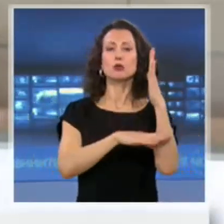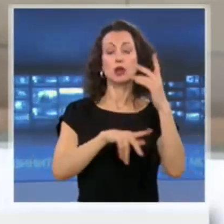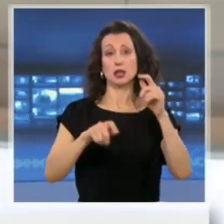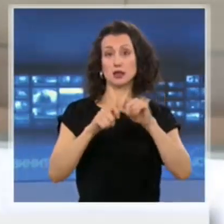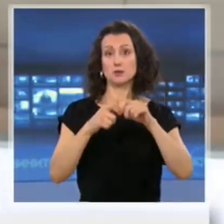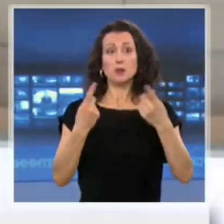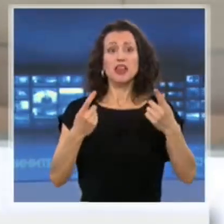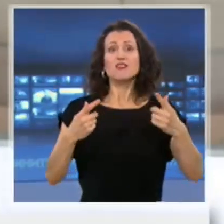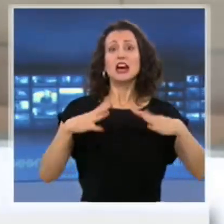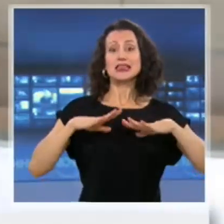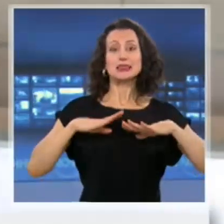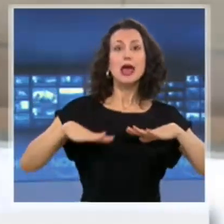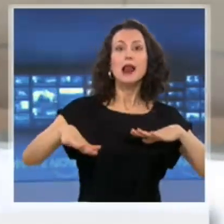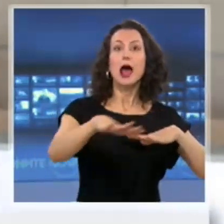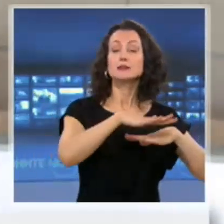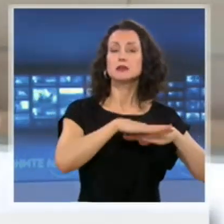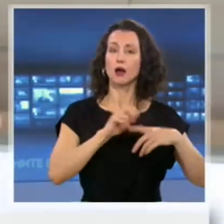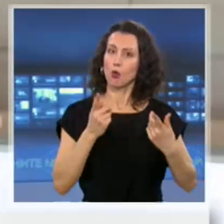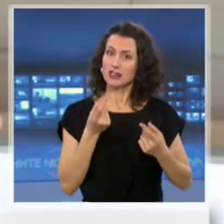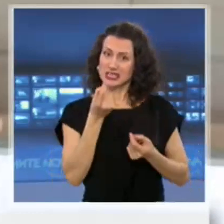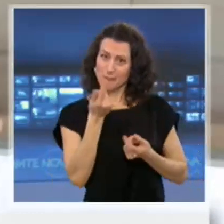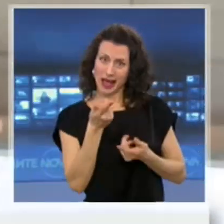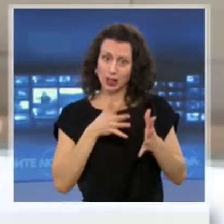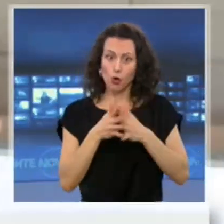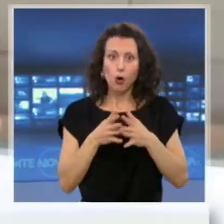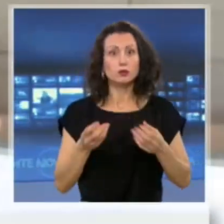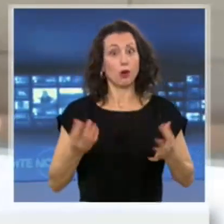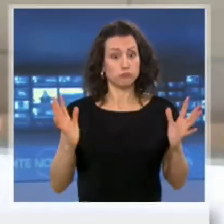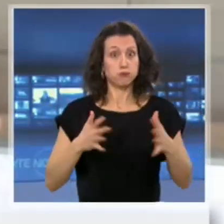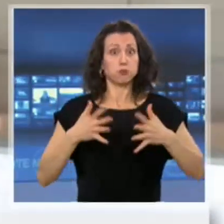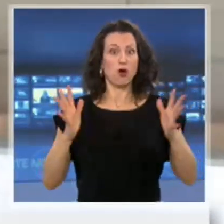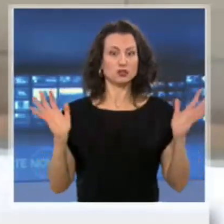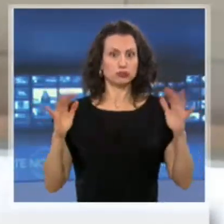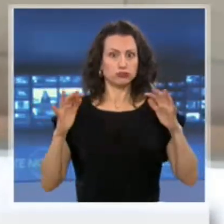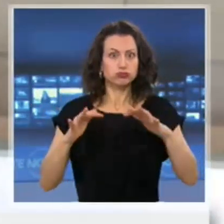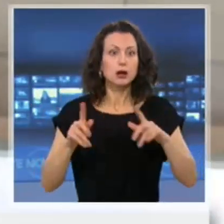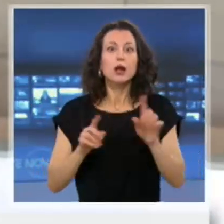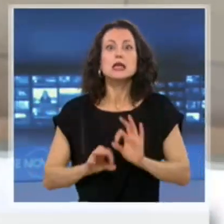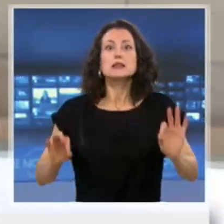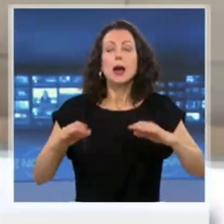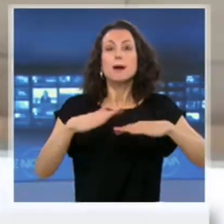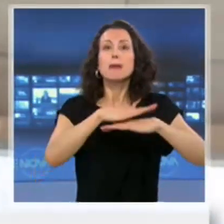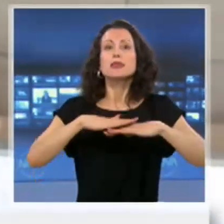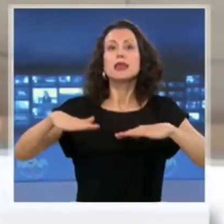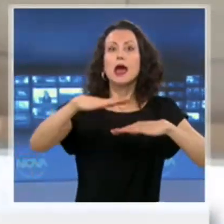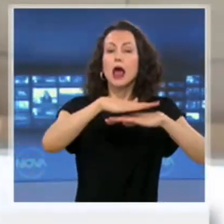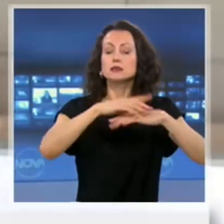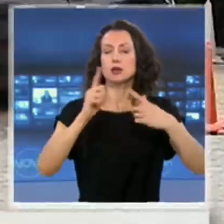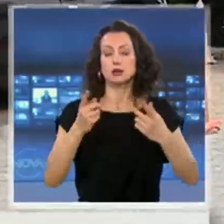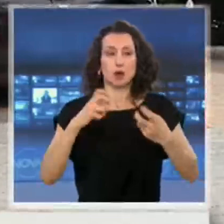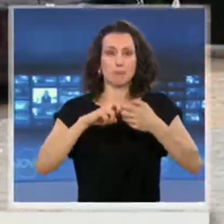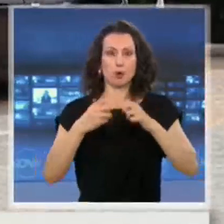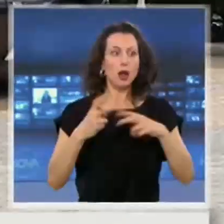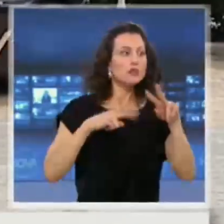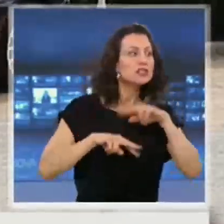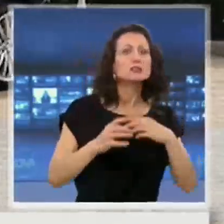по-голям брой хора. Когато съм малко, не е проблемно. Когато станат по-големи и нямаме тераса, тогава вече наистина е проблем и търсим всякакви възможности.